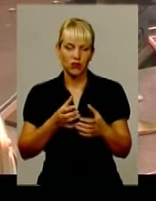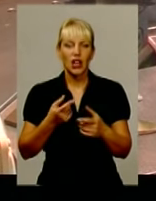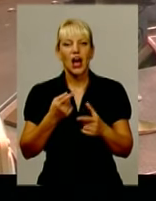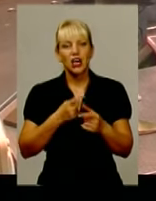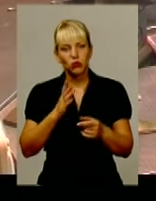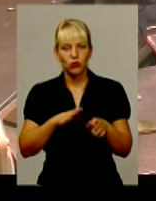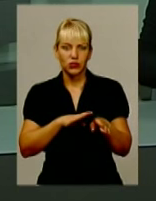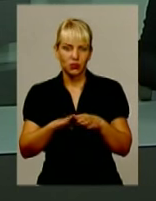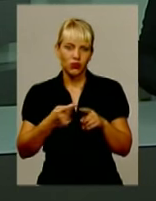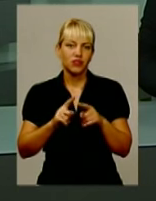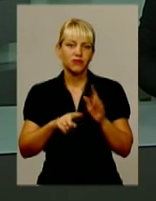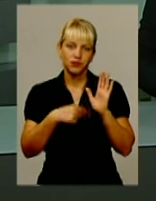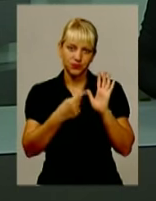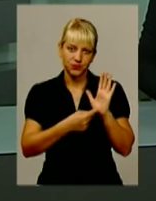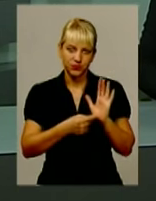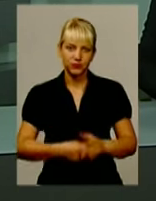відкрити.